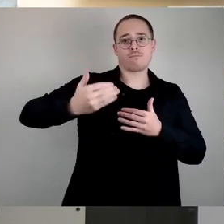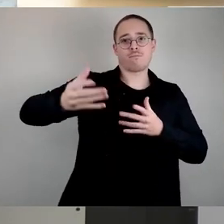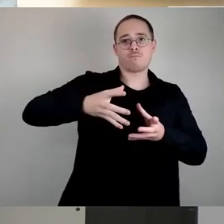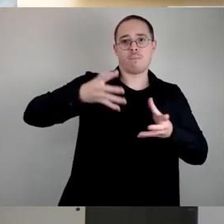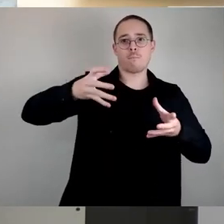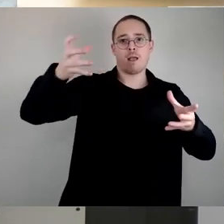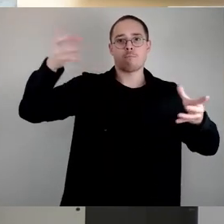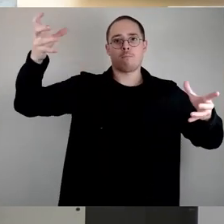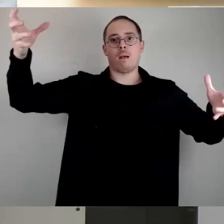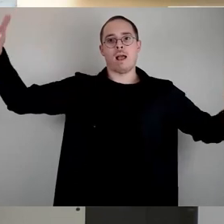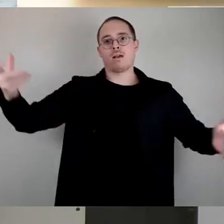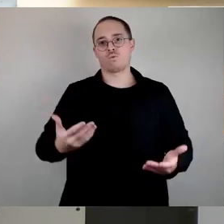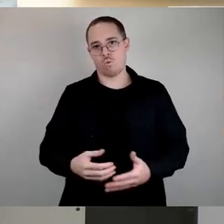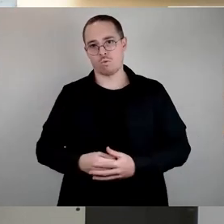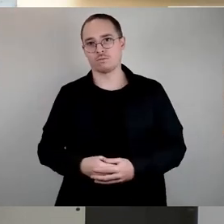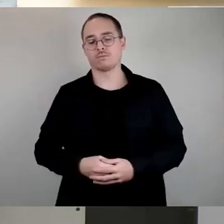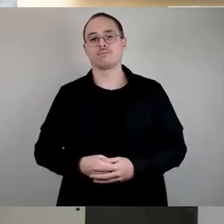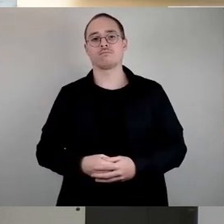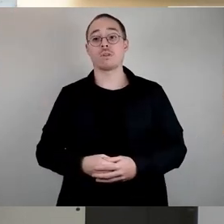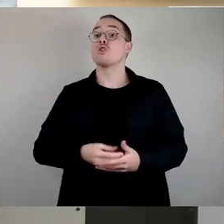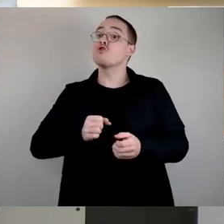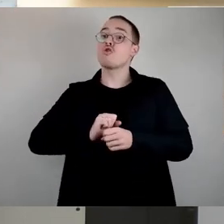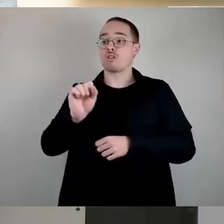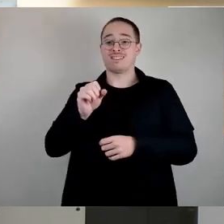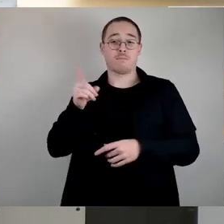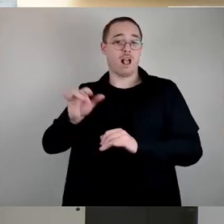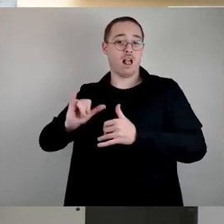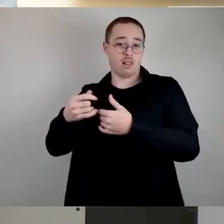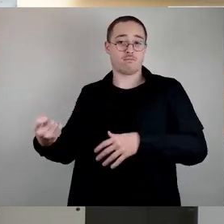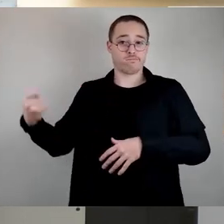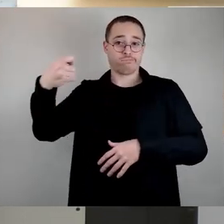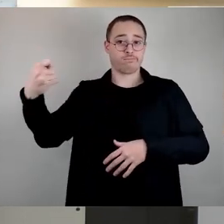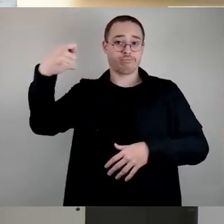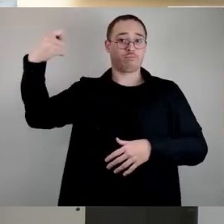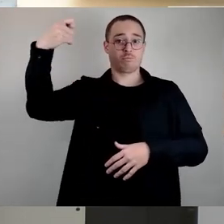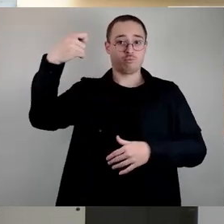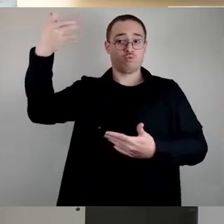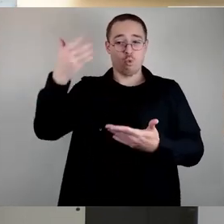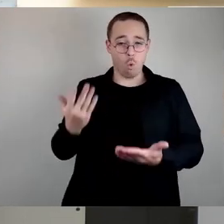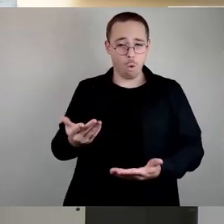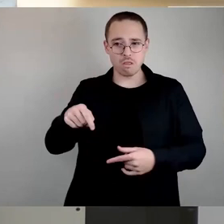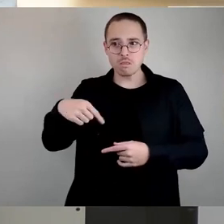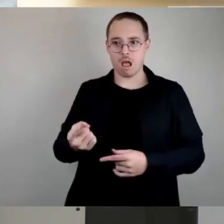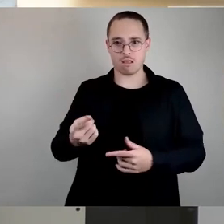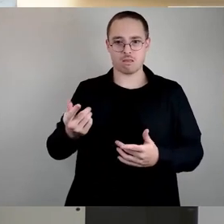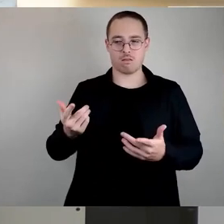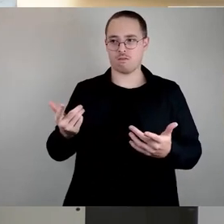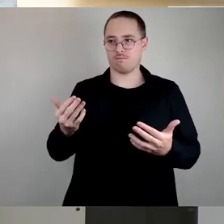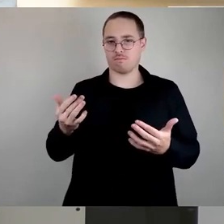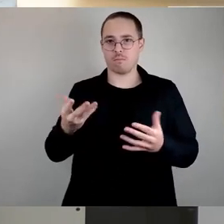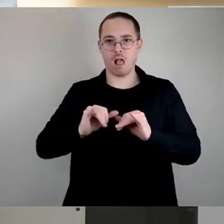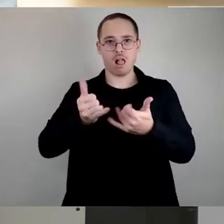Beteiligung der Eltern an den Betriebskosten zu einer Erhöhung der Elternbeiträge kommt, ist die Folge einer katastrophalen Energie- und